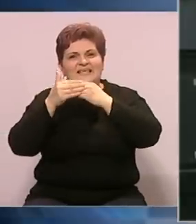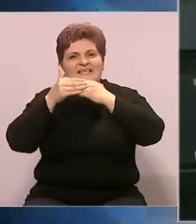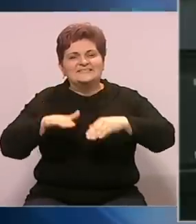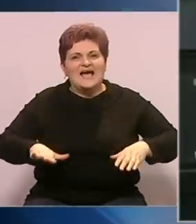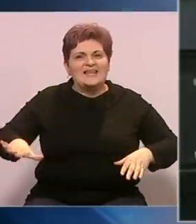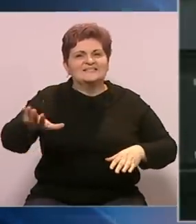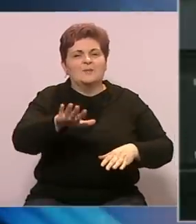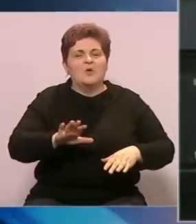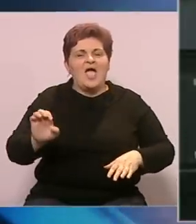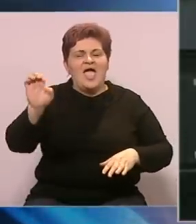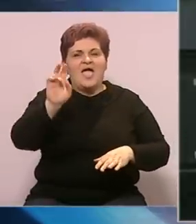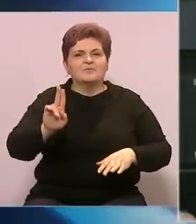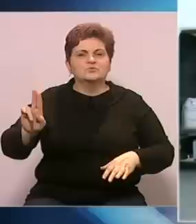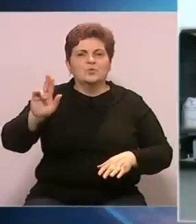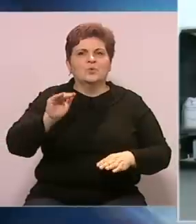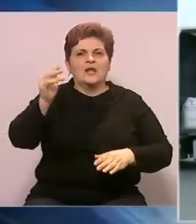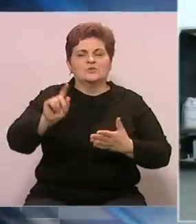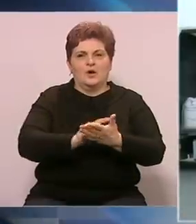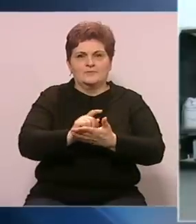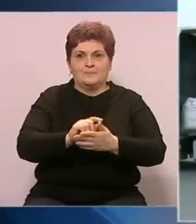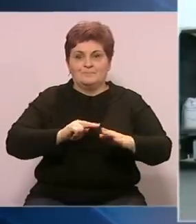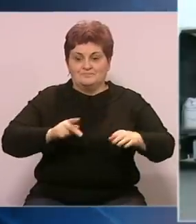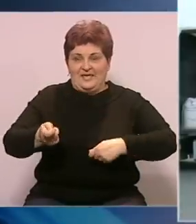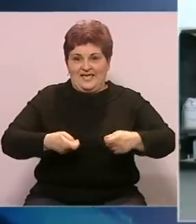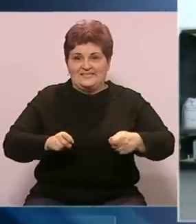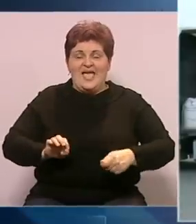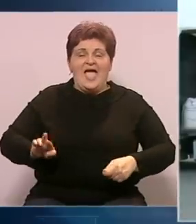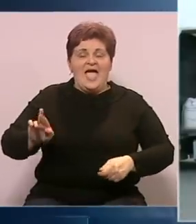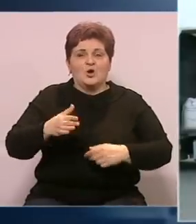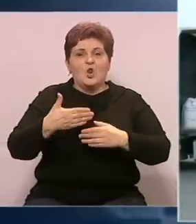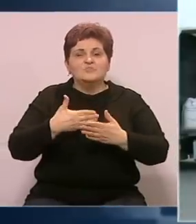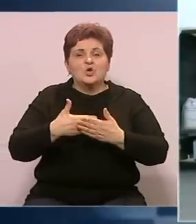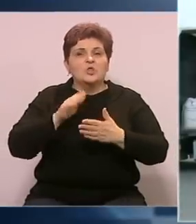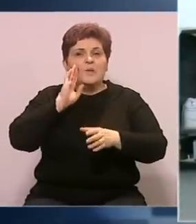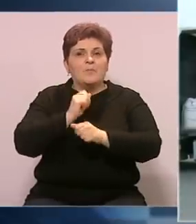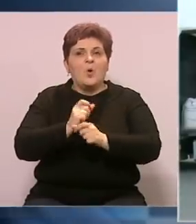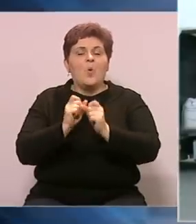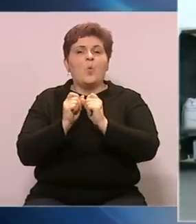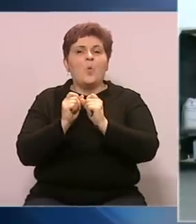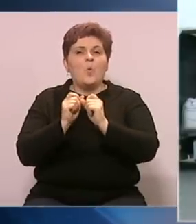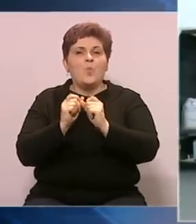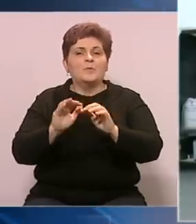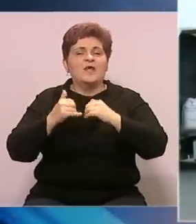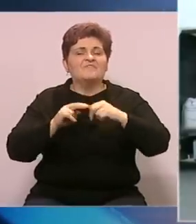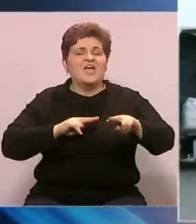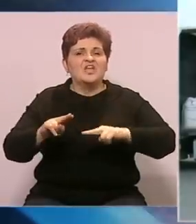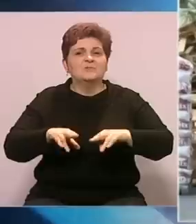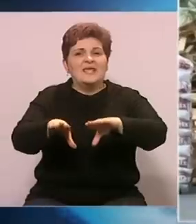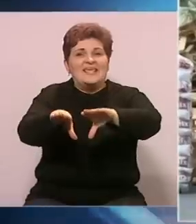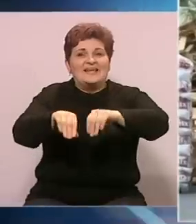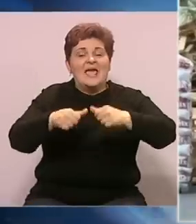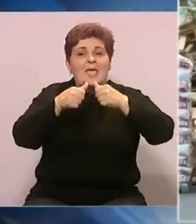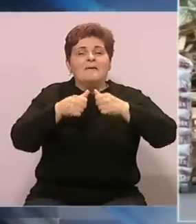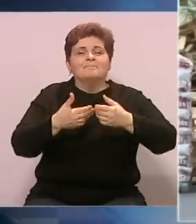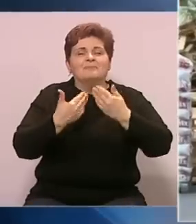područje Evropske unije u nekom narodnom periodu. Ministarstvo trgovine i ekonomskih odnosa BiH uputilo je također Savitu ministara na usvajanje